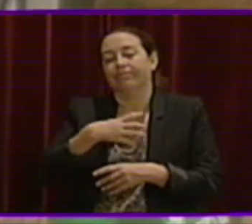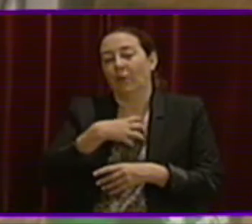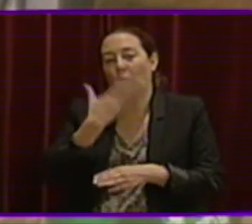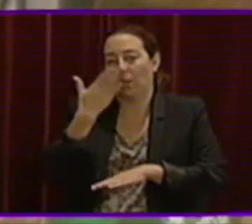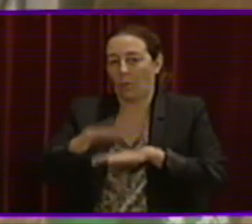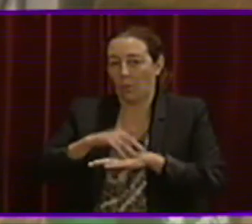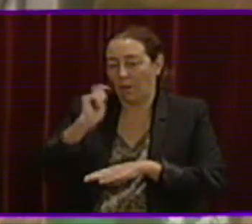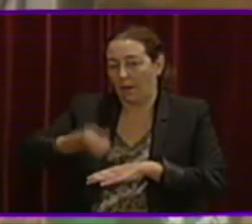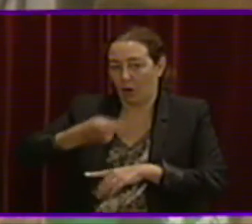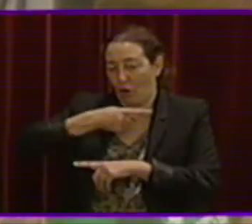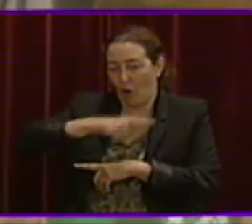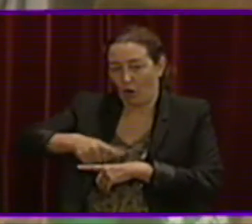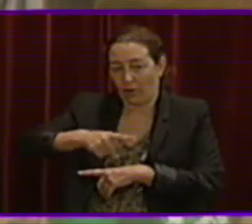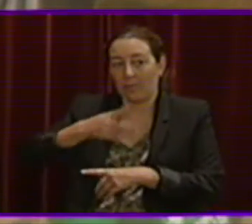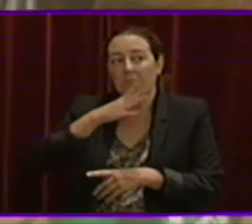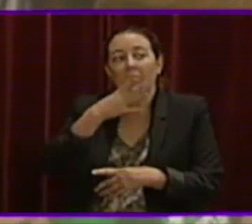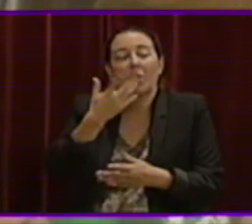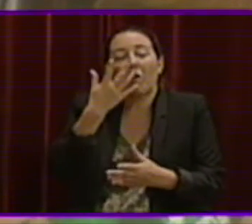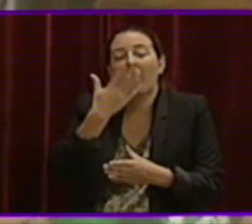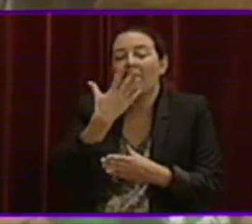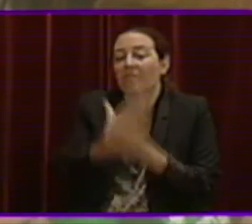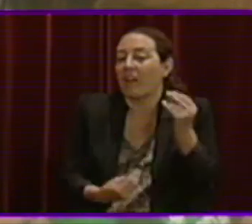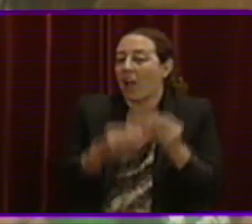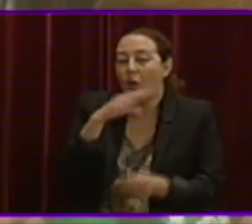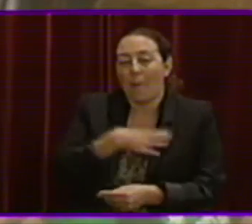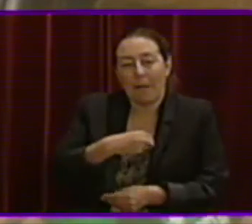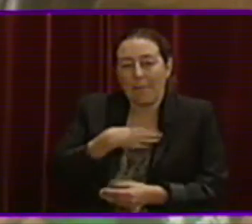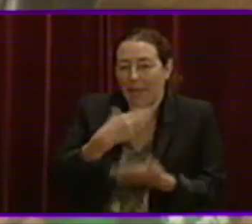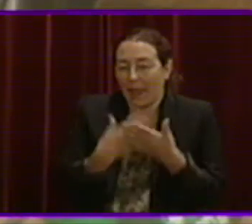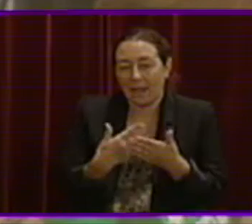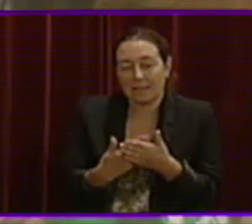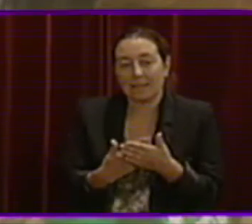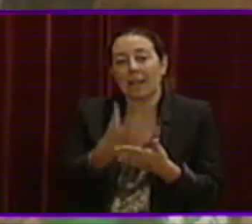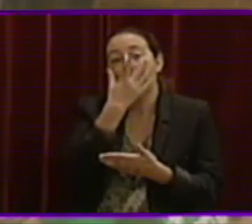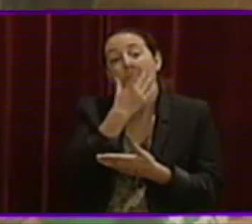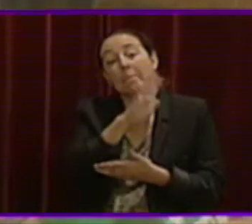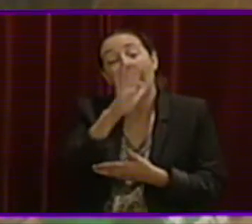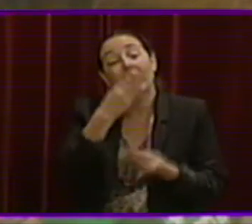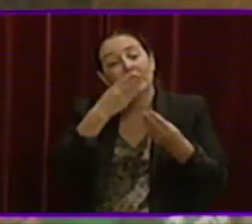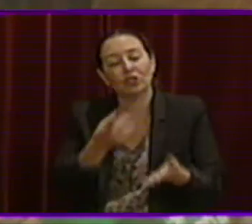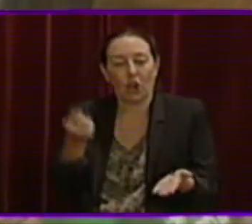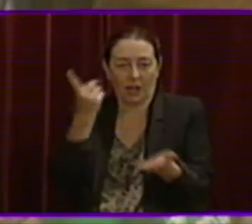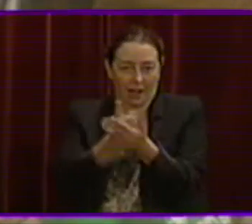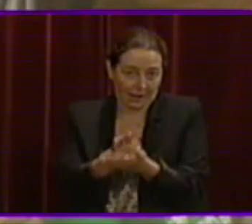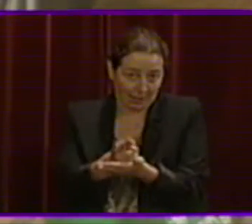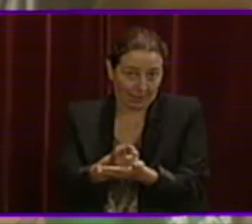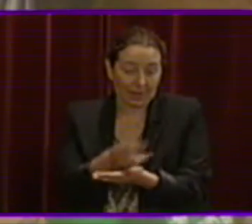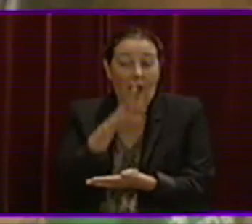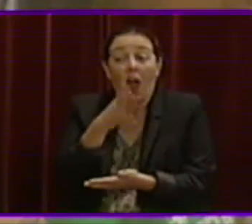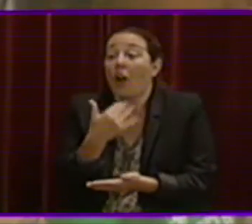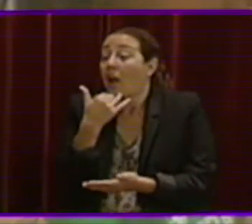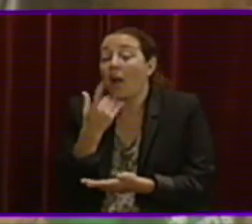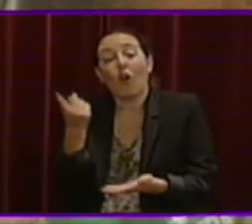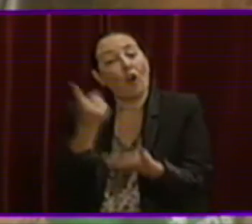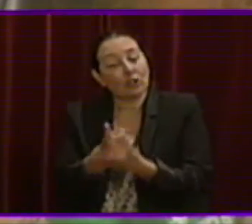concert. Sembla que no va passar pel Consell Consultiu. Sembla que la història es repeteix. I alguna cosa s'ha hagut de fer malament per que ara el Tribunal